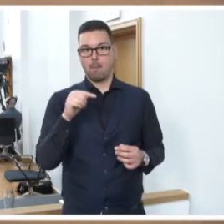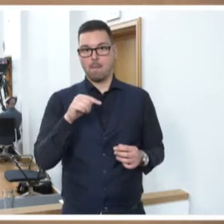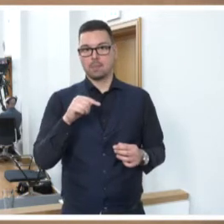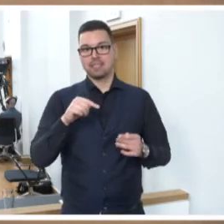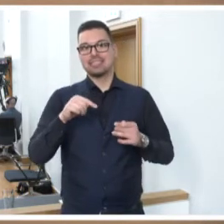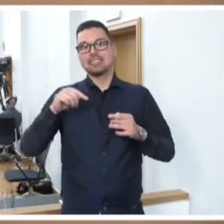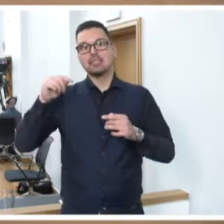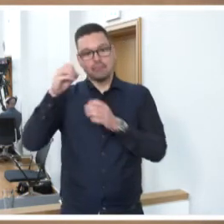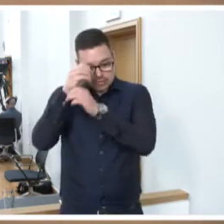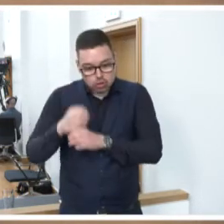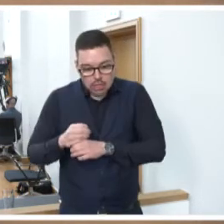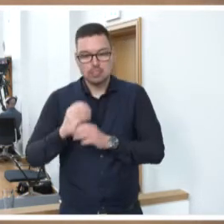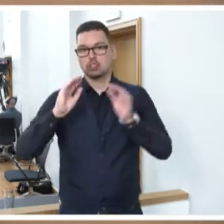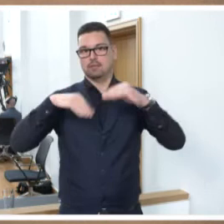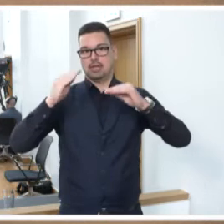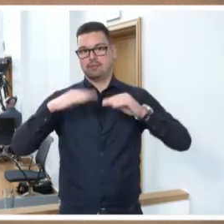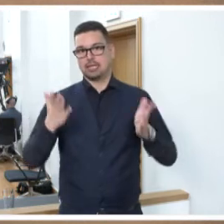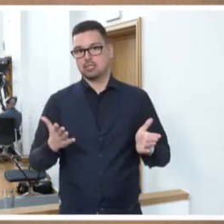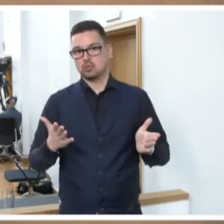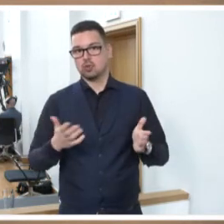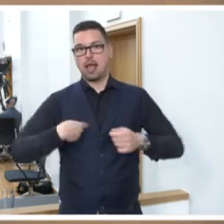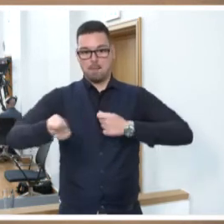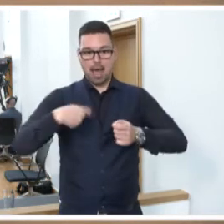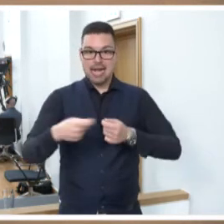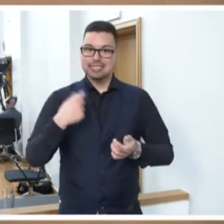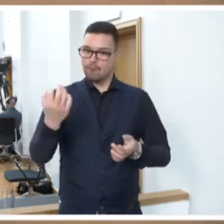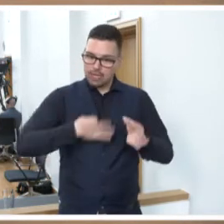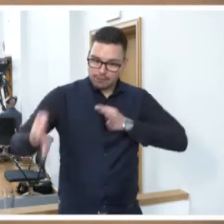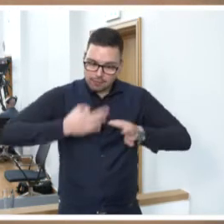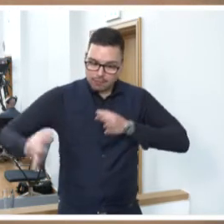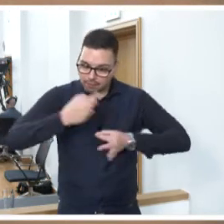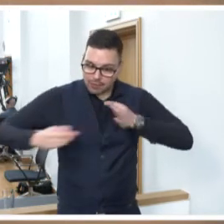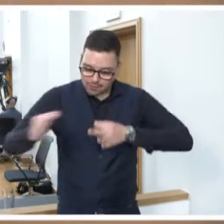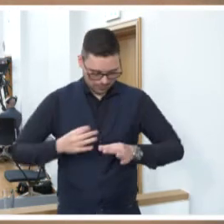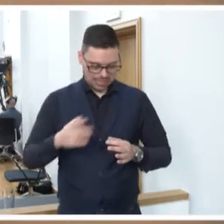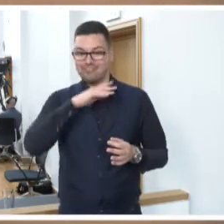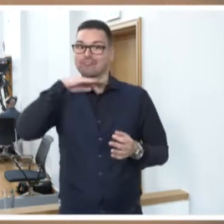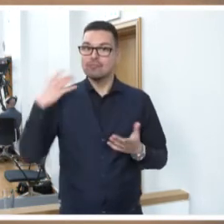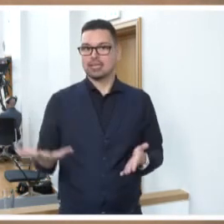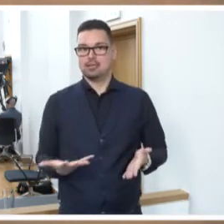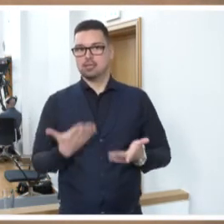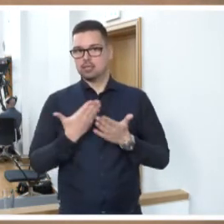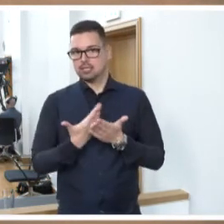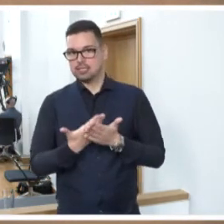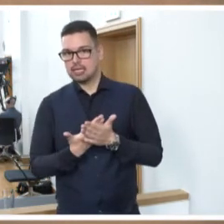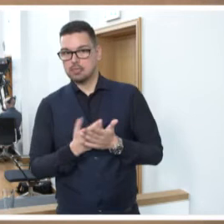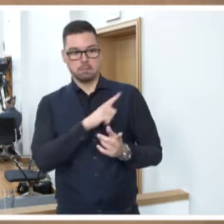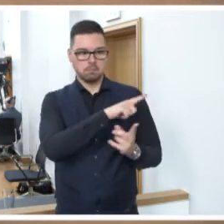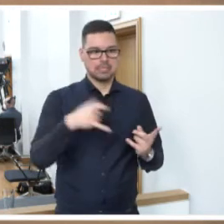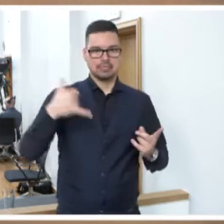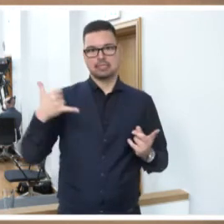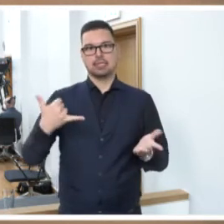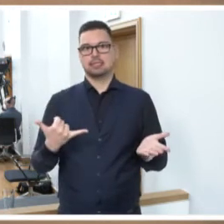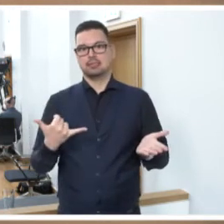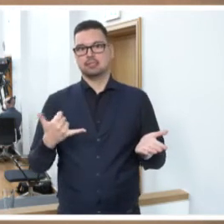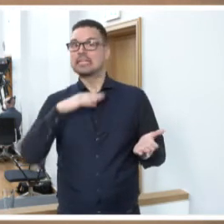Qualifikationen auf den Märkten sehr, sehr nachgefragt sind. Und die Frage, überhaupt bekommen wir zu den bisherigen Konditionen überhaupt